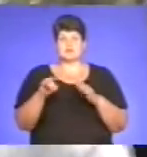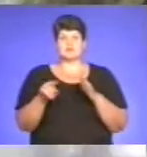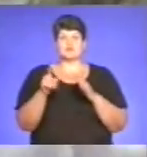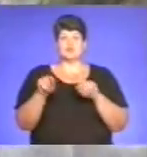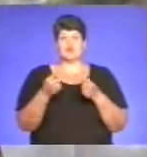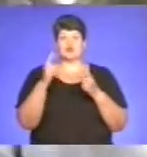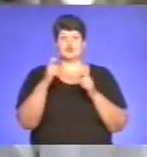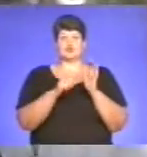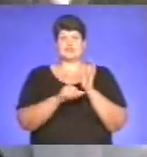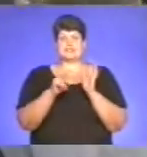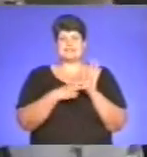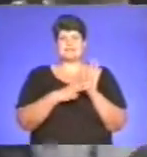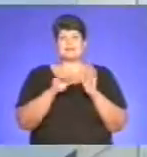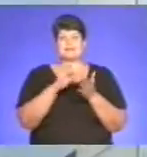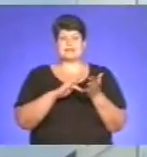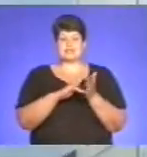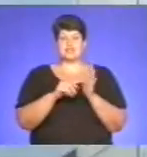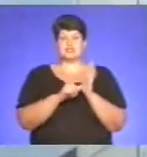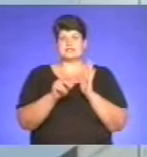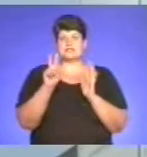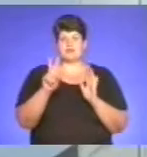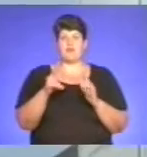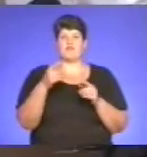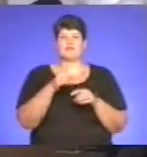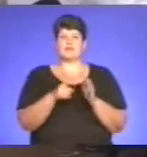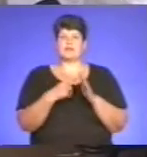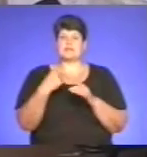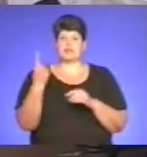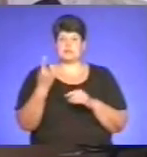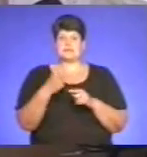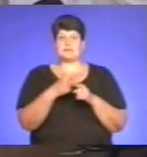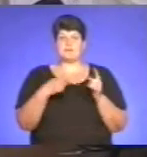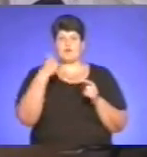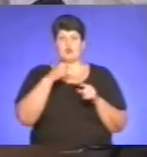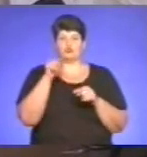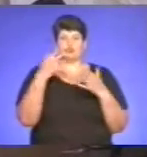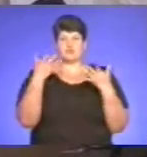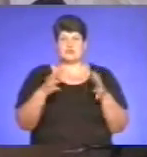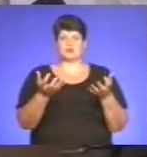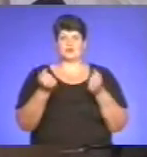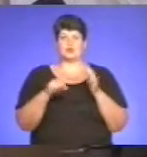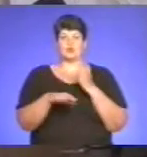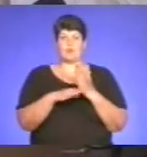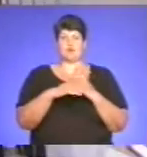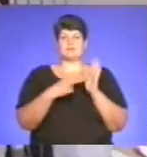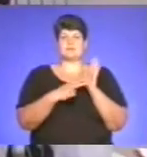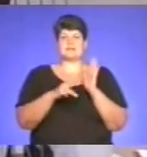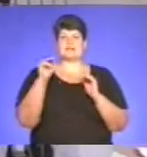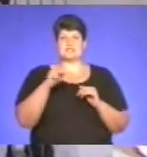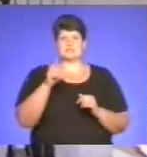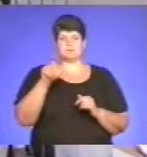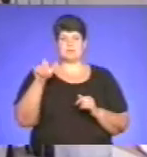центрів і левова частка 72 саме в Донецькій області. За півроку після ремонту тут вже отримали допомогу понад 70 тисяч